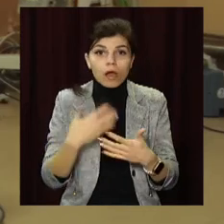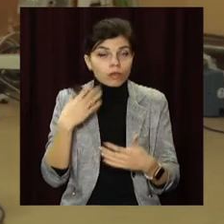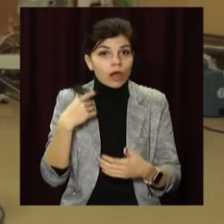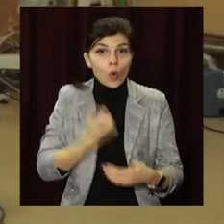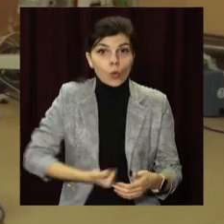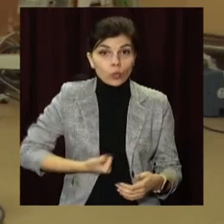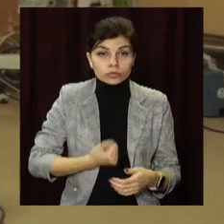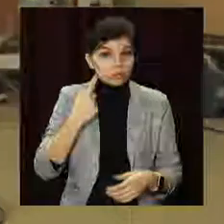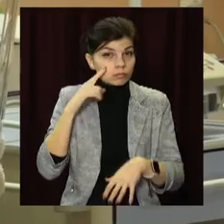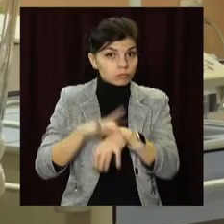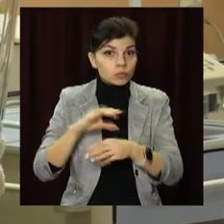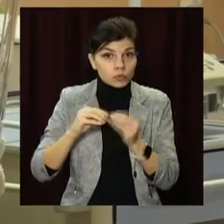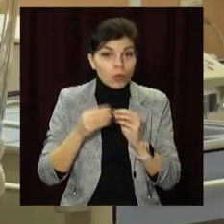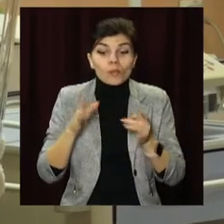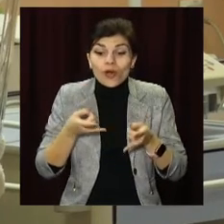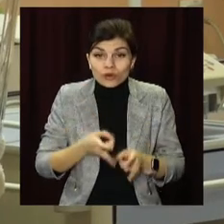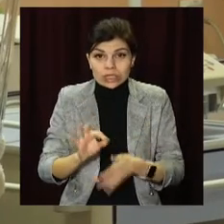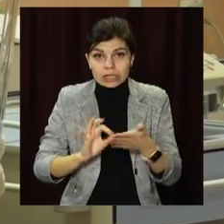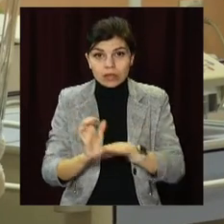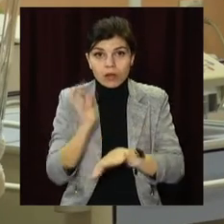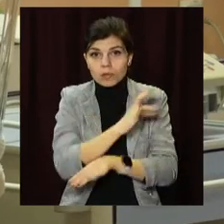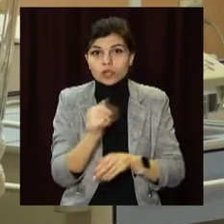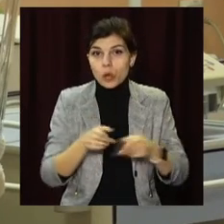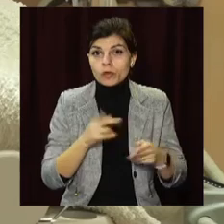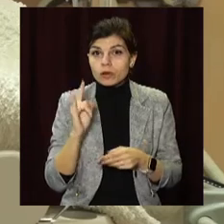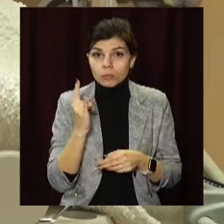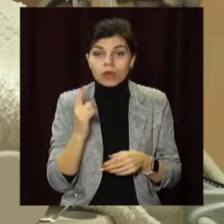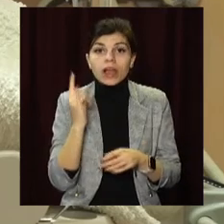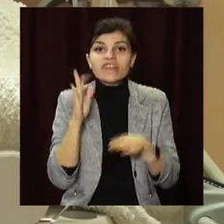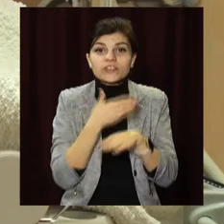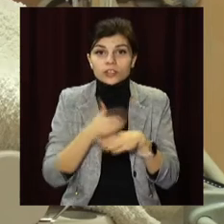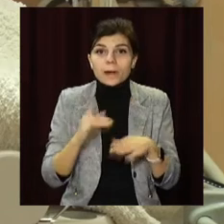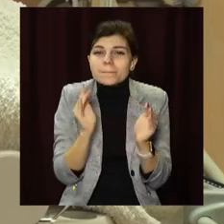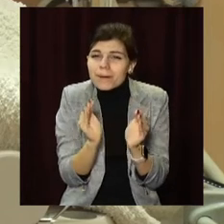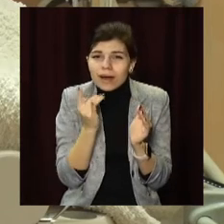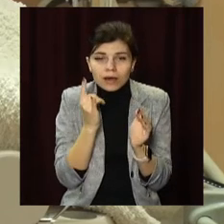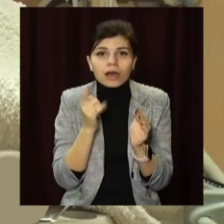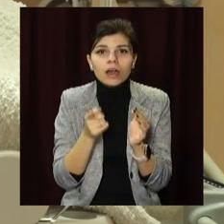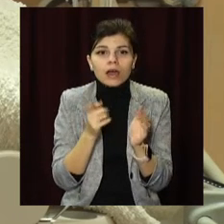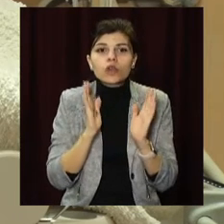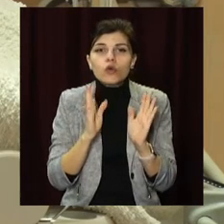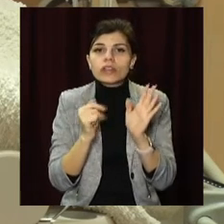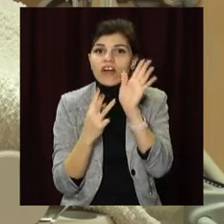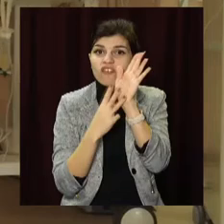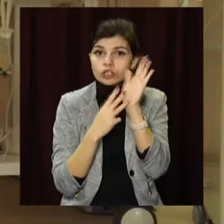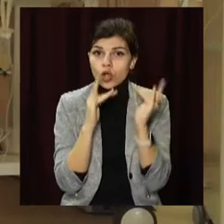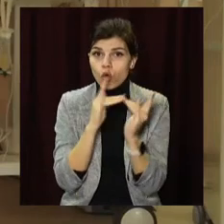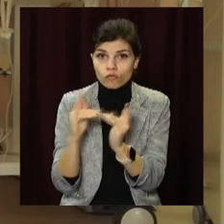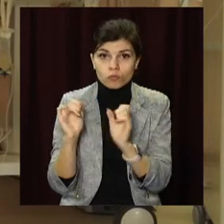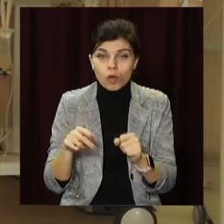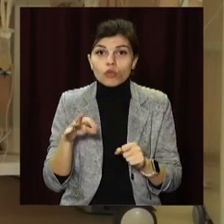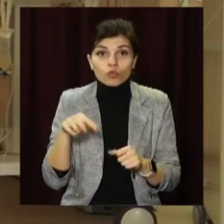дітей на операцію. Дитячі відділення маленьке, розраховане лише на вісім ліжок, проте сюди привозять дітей не лише з Дніпра та області.